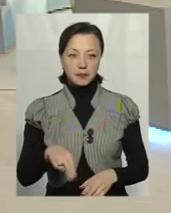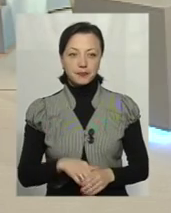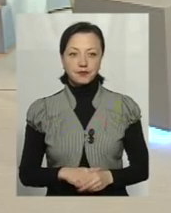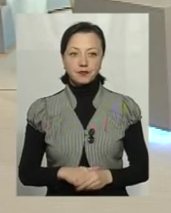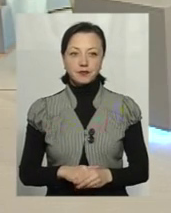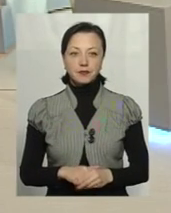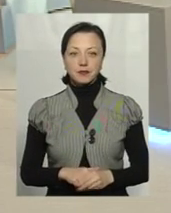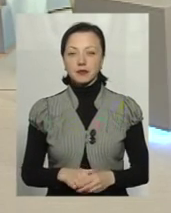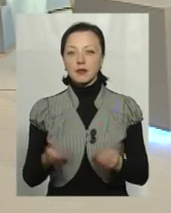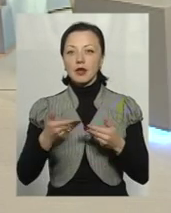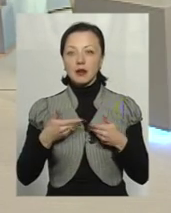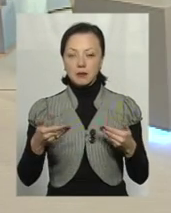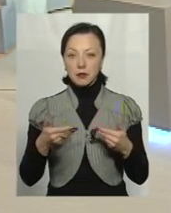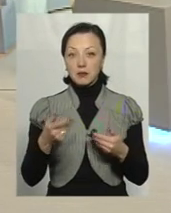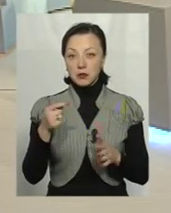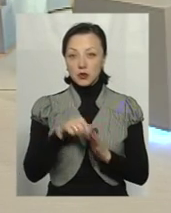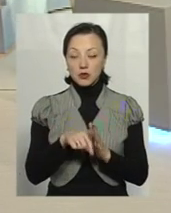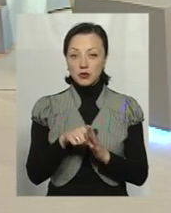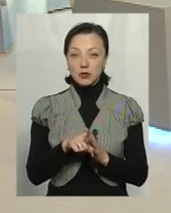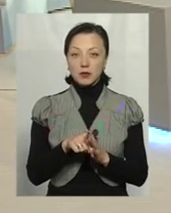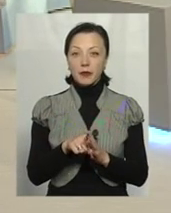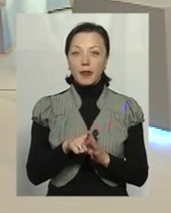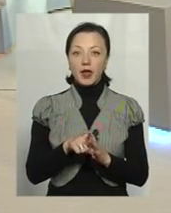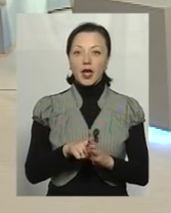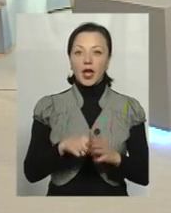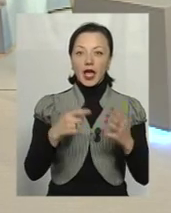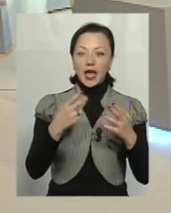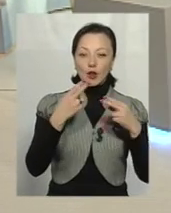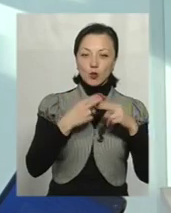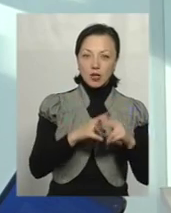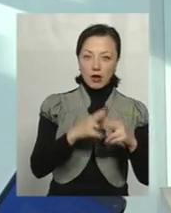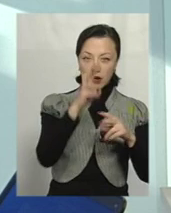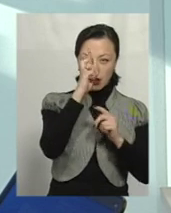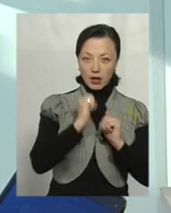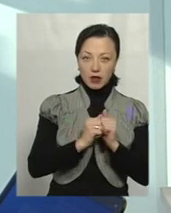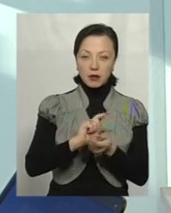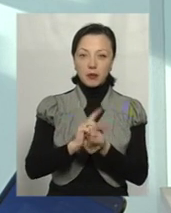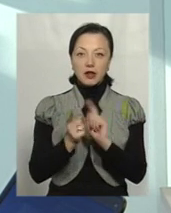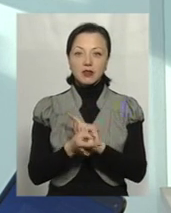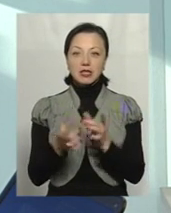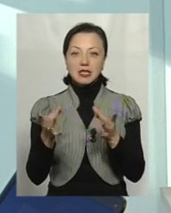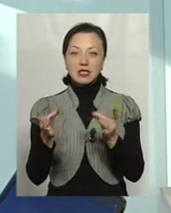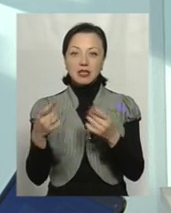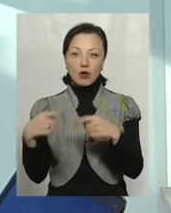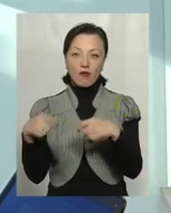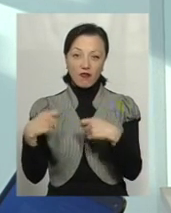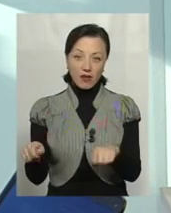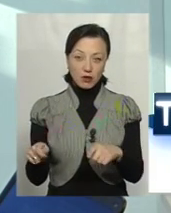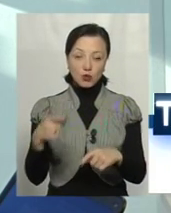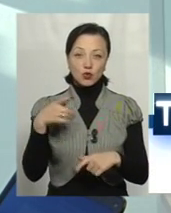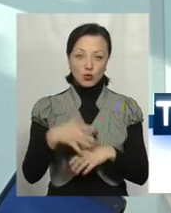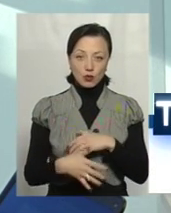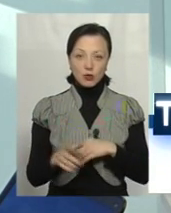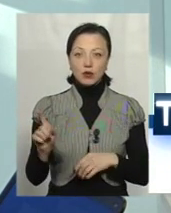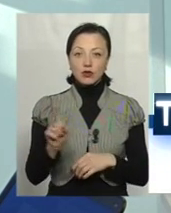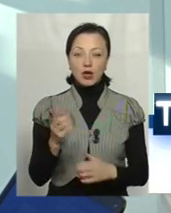Тобто, що? По суті, сировина. З індустріальної країни ми перетворились на сировинну. Зрозуміло,